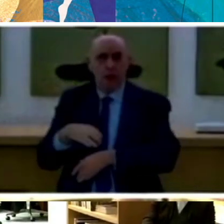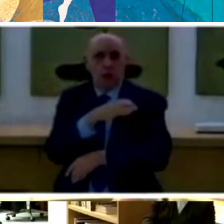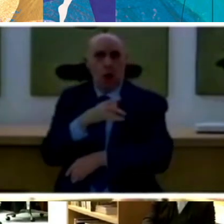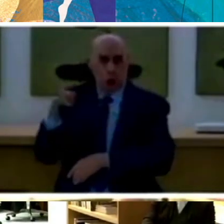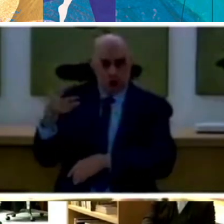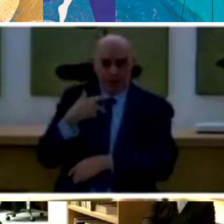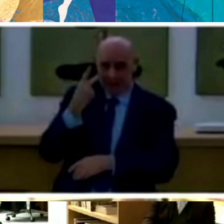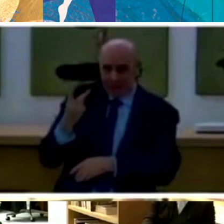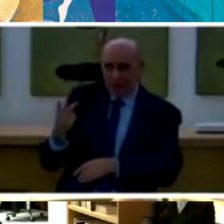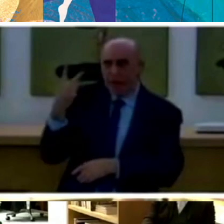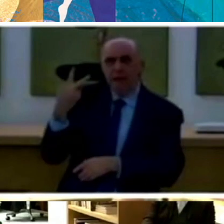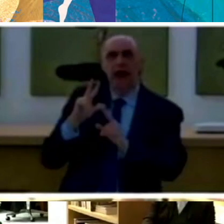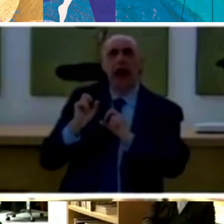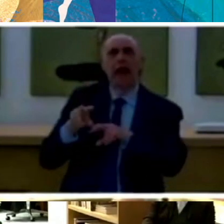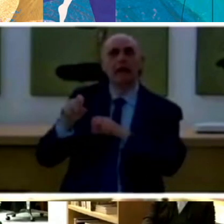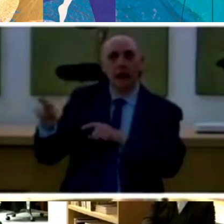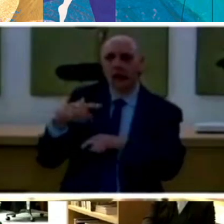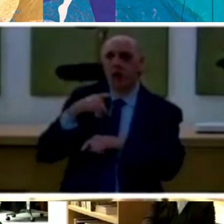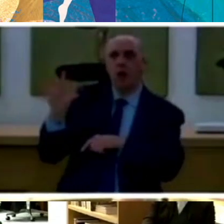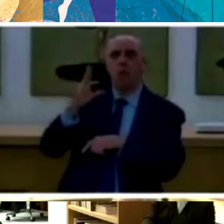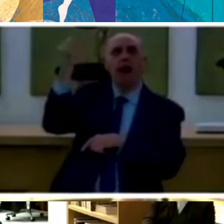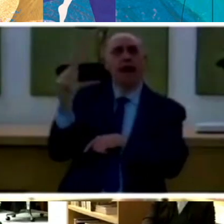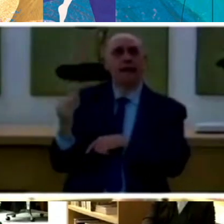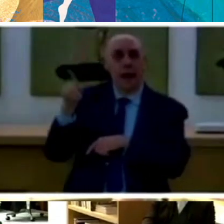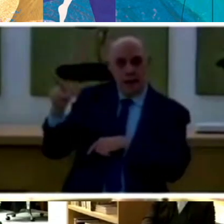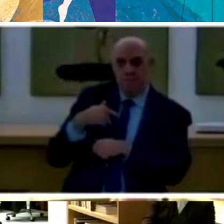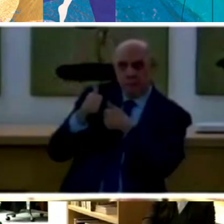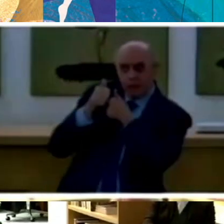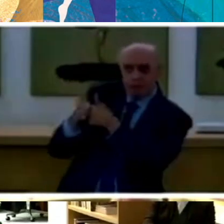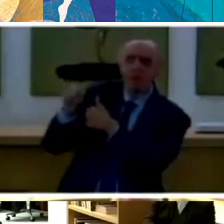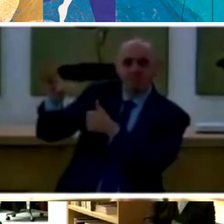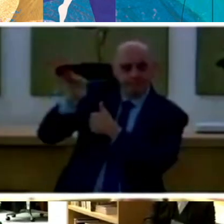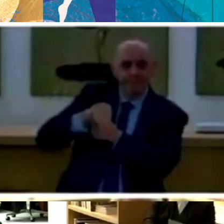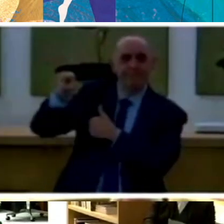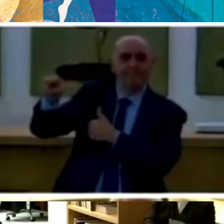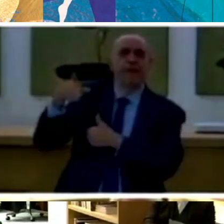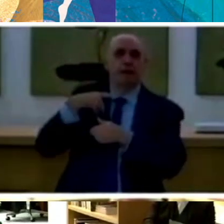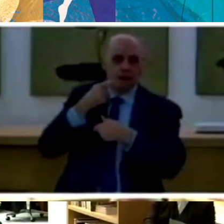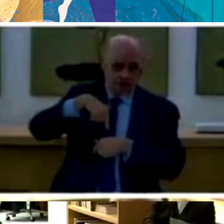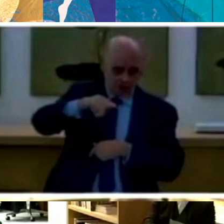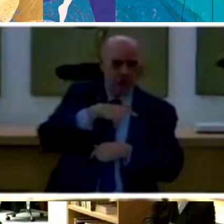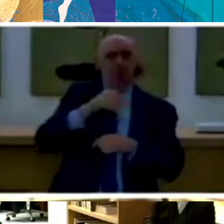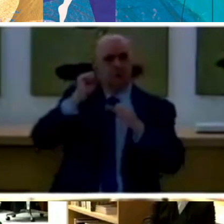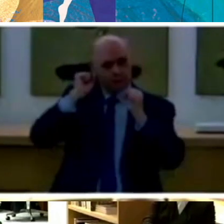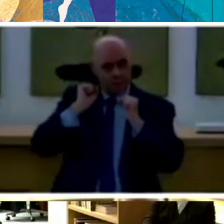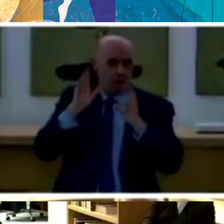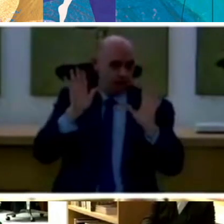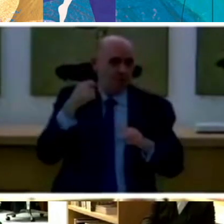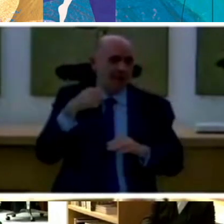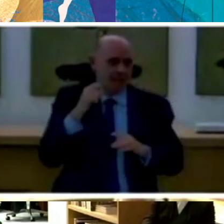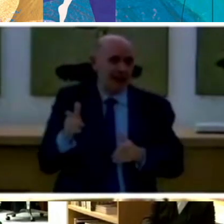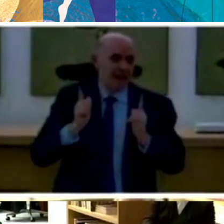in queste tre atlete un esempio da seguire. Questo è ciò che abbiamo fatto e del quale andiamo, Presidente posso dire,